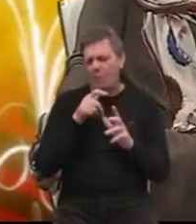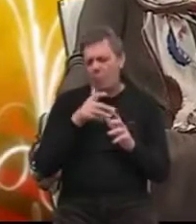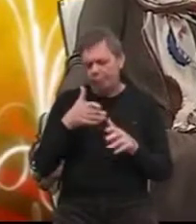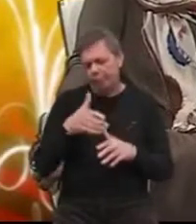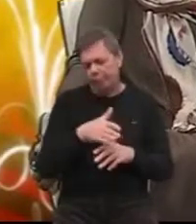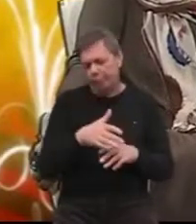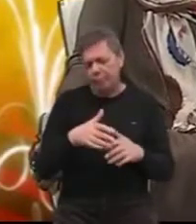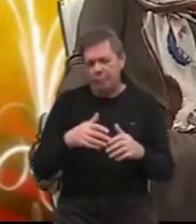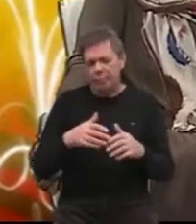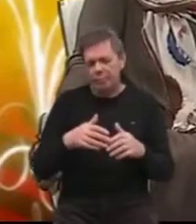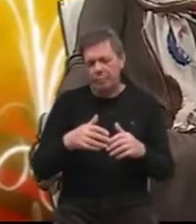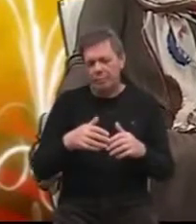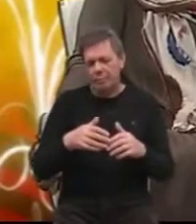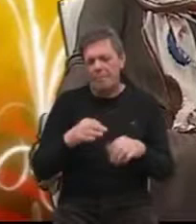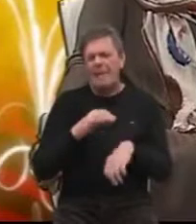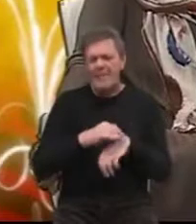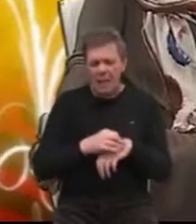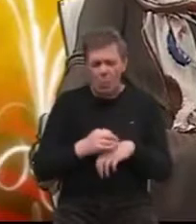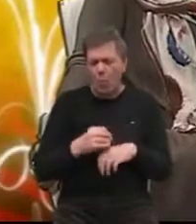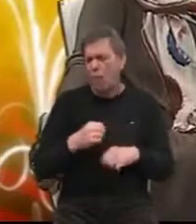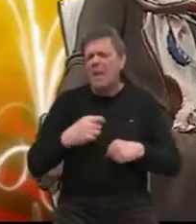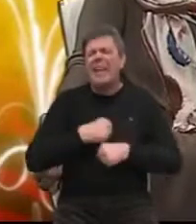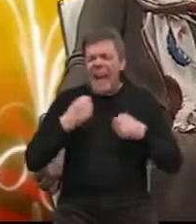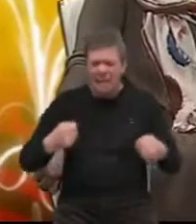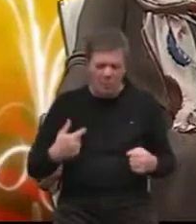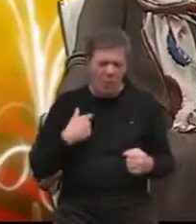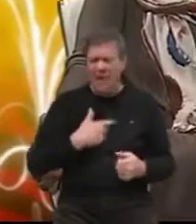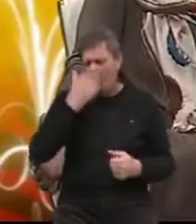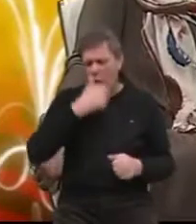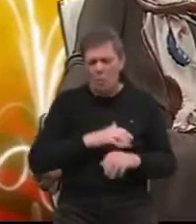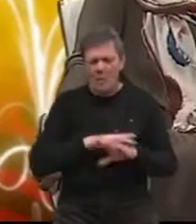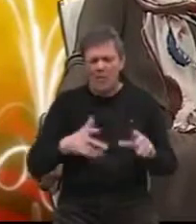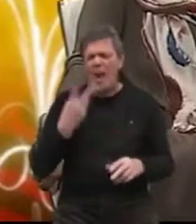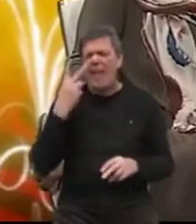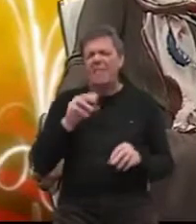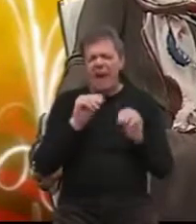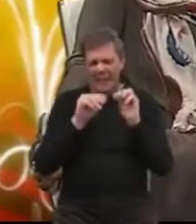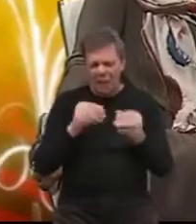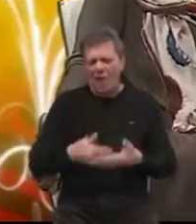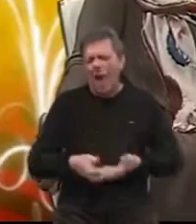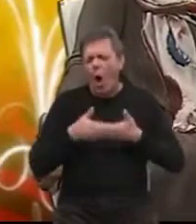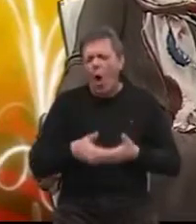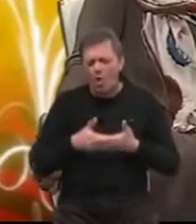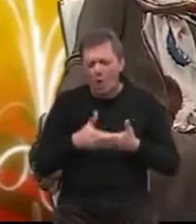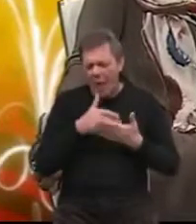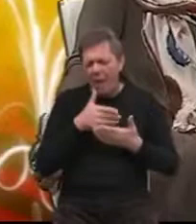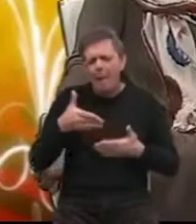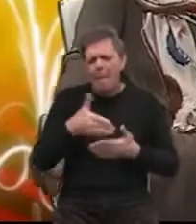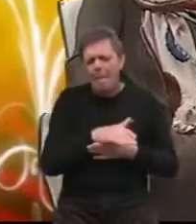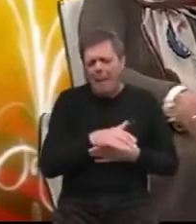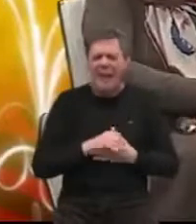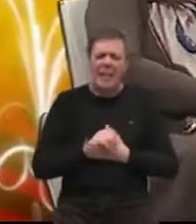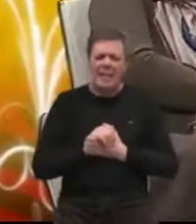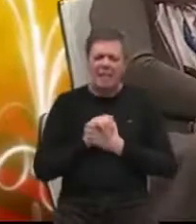razvili. I završila sam, ja sam osobno završila dva tečaja gore, osnove palijative i psihološka pomoć